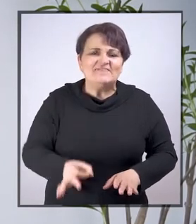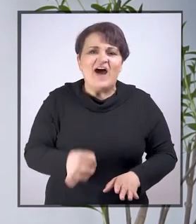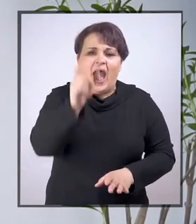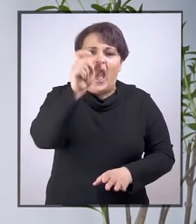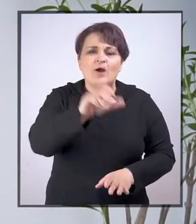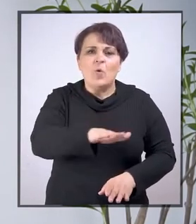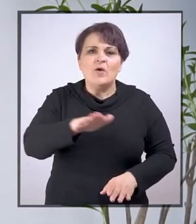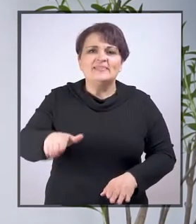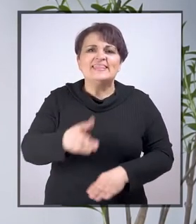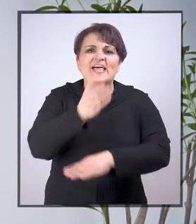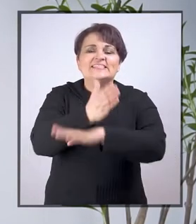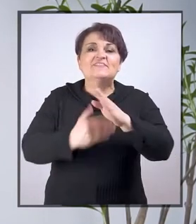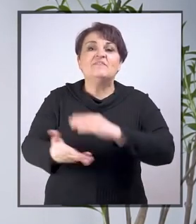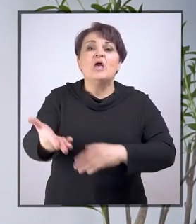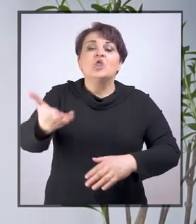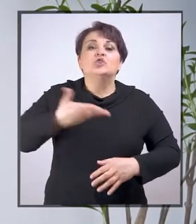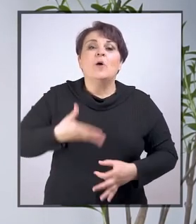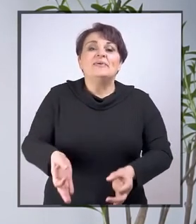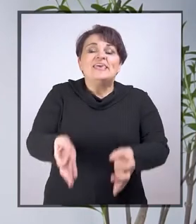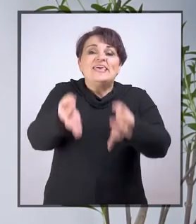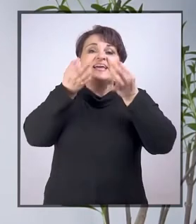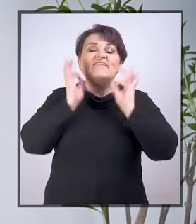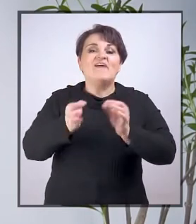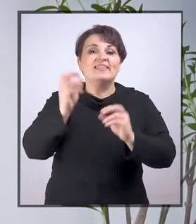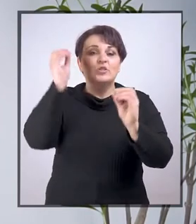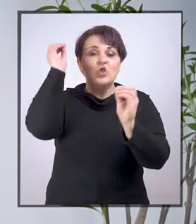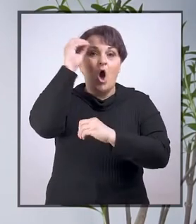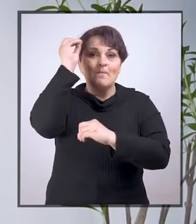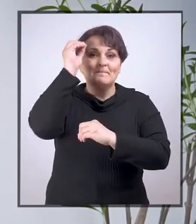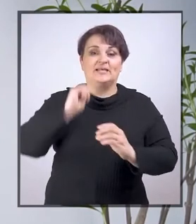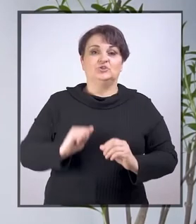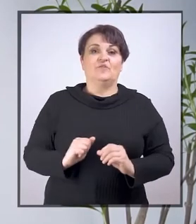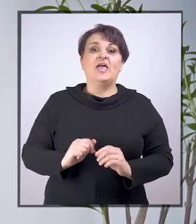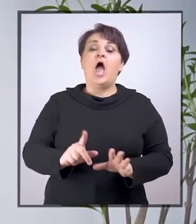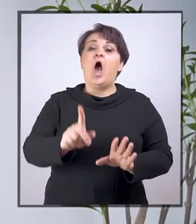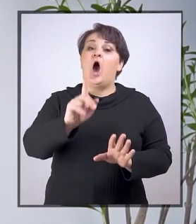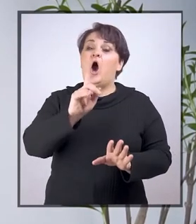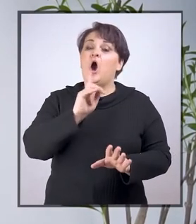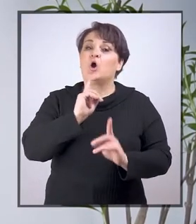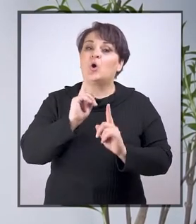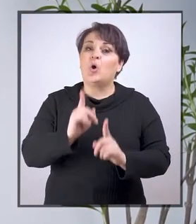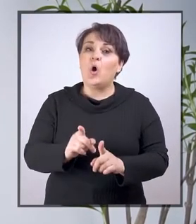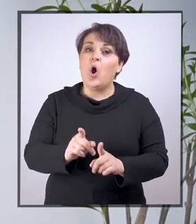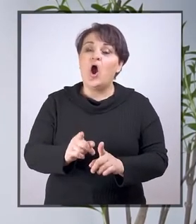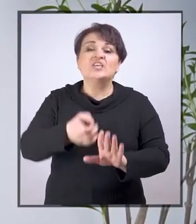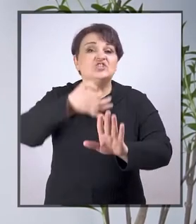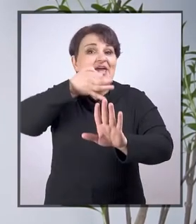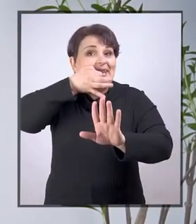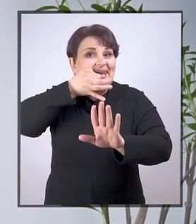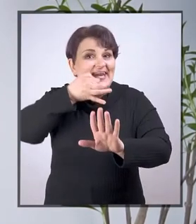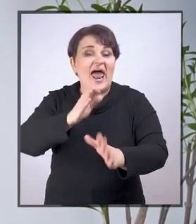svako dijete sa invaliditetom dobije kvalitetno obrazovanje koje će